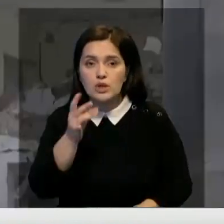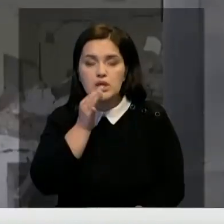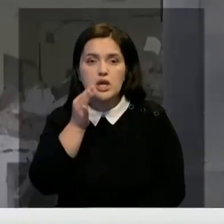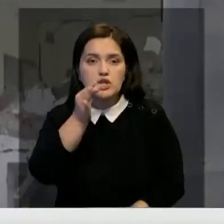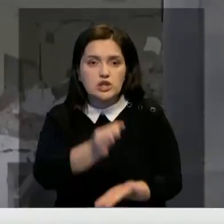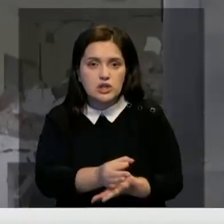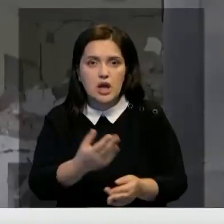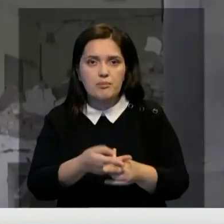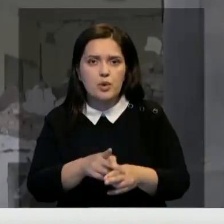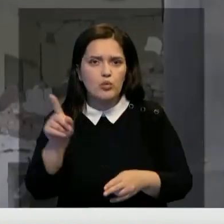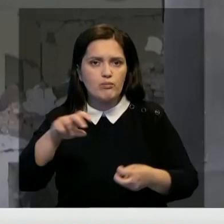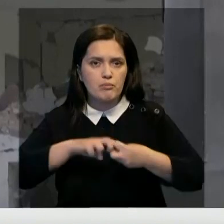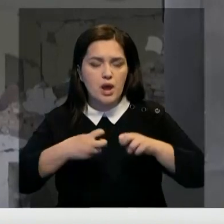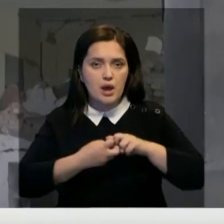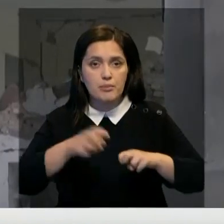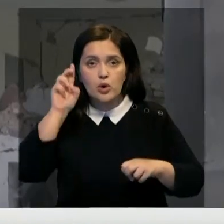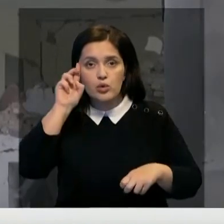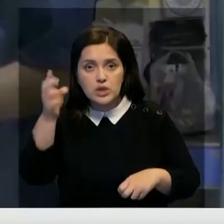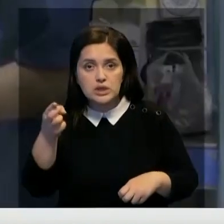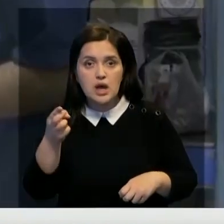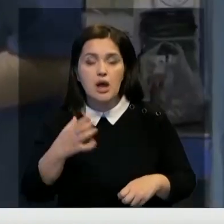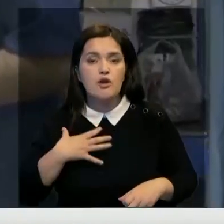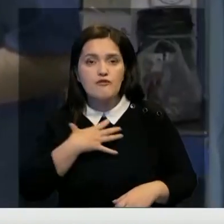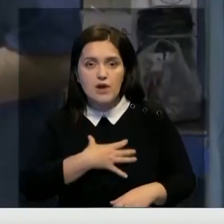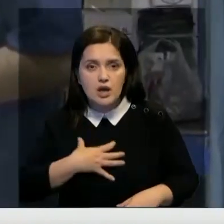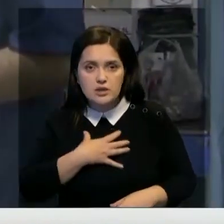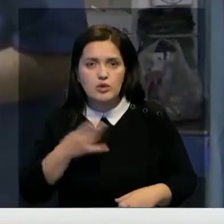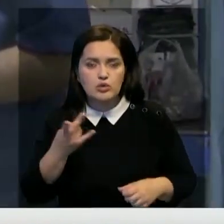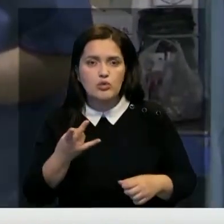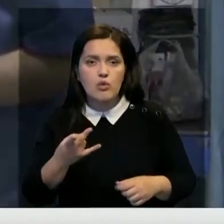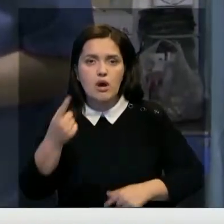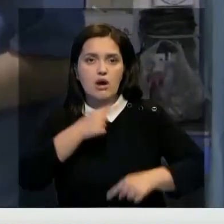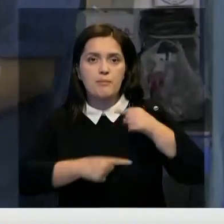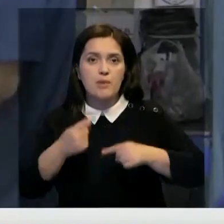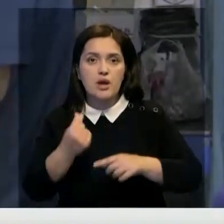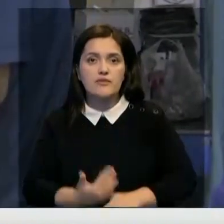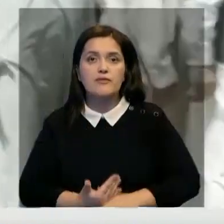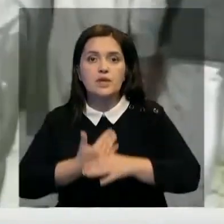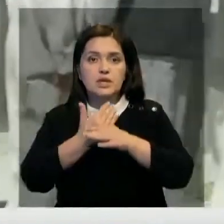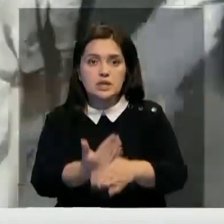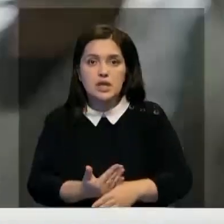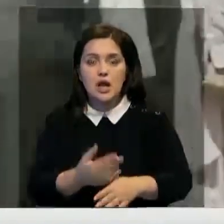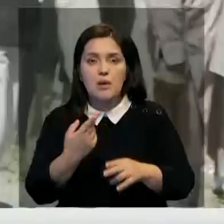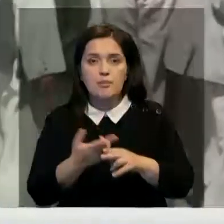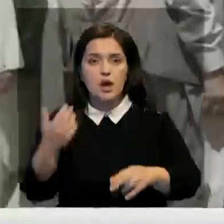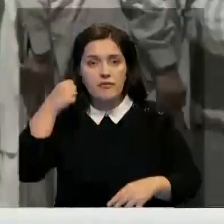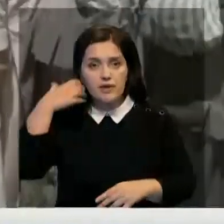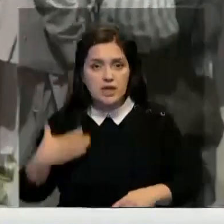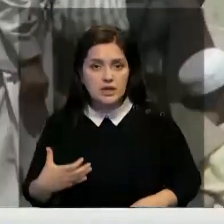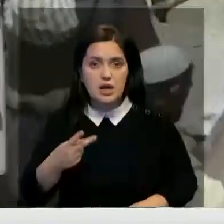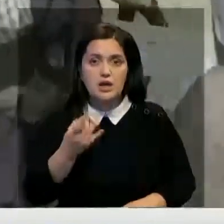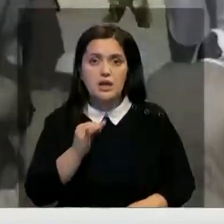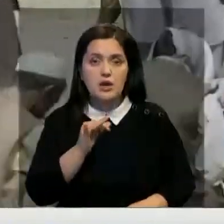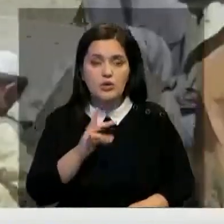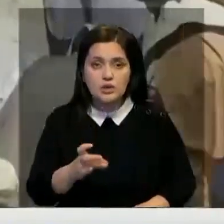ООН доложила о гуманитарных проблемах в стране и обозначила важность возобновления финансирования и разморозки активов Афганистана.